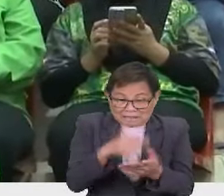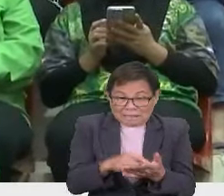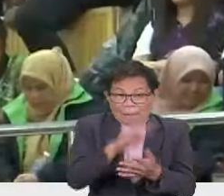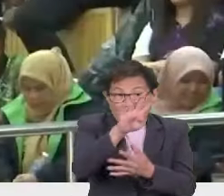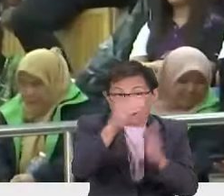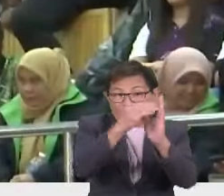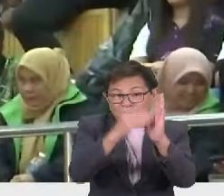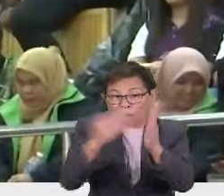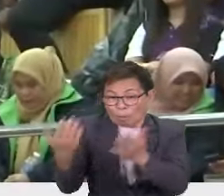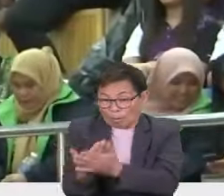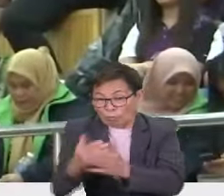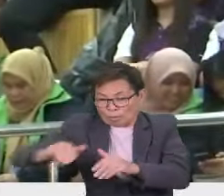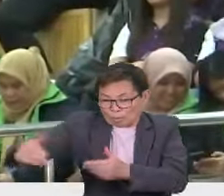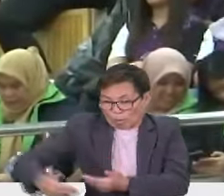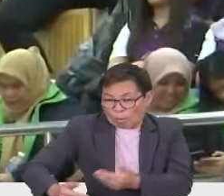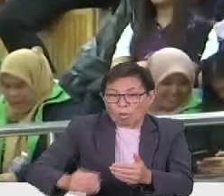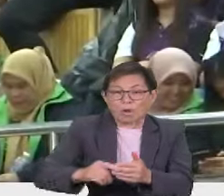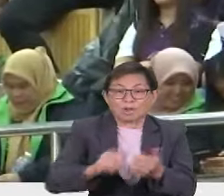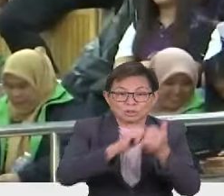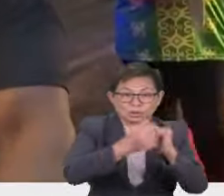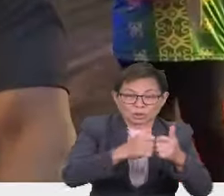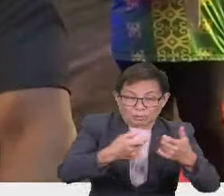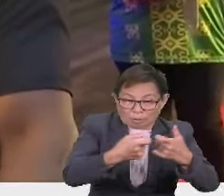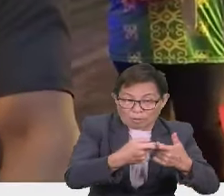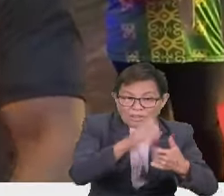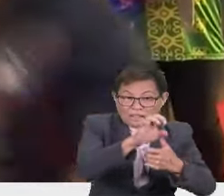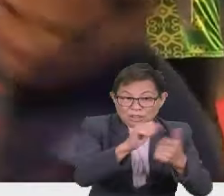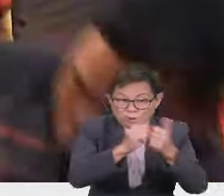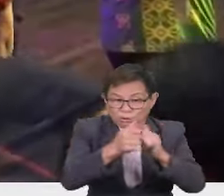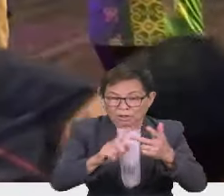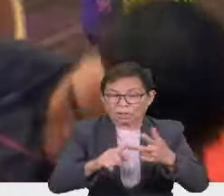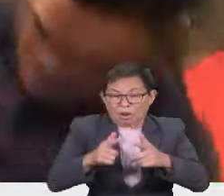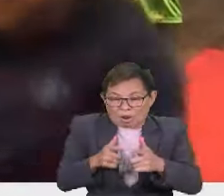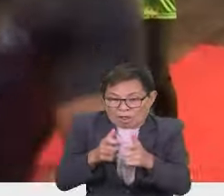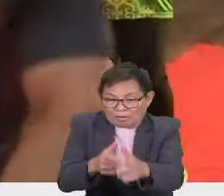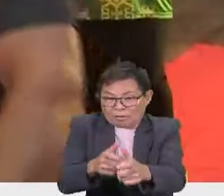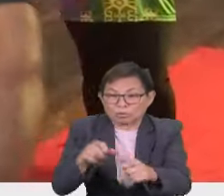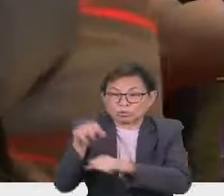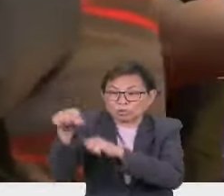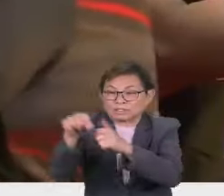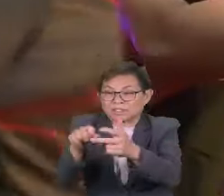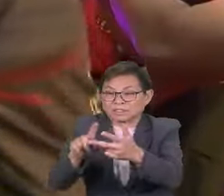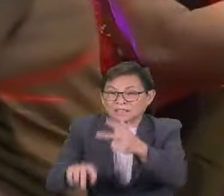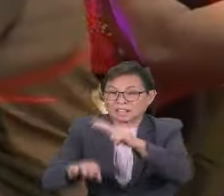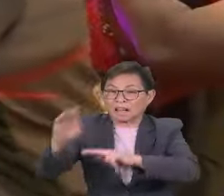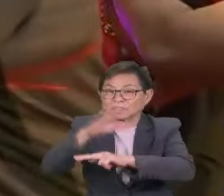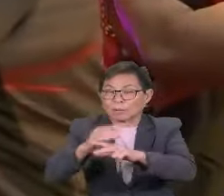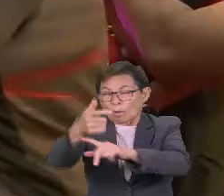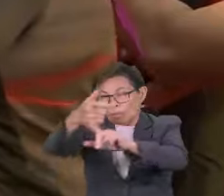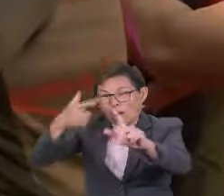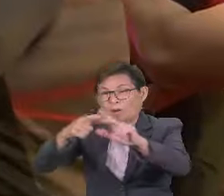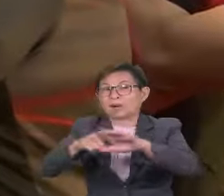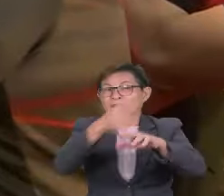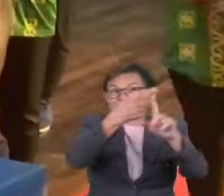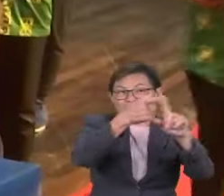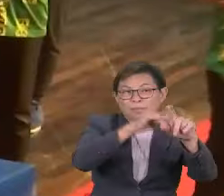acara baharu yang diperkenalkan, iaitu sukan elektronik, e-sukan, olahraga, gusti lengan dan memanah daripada